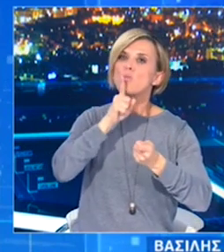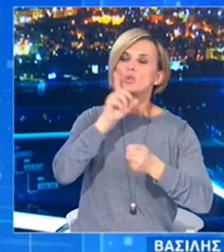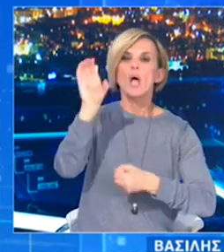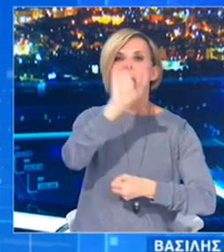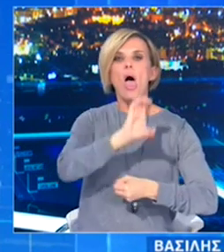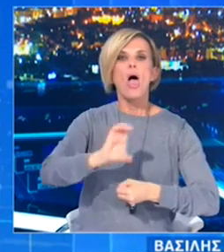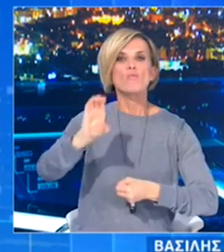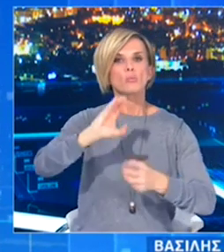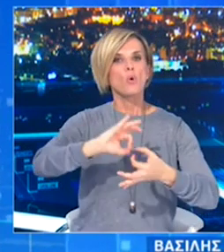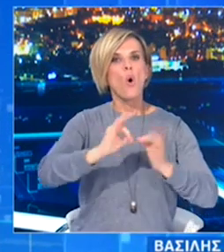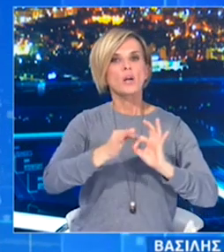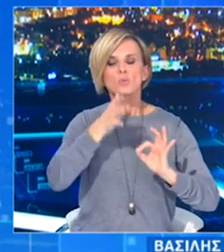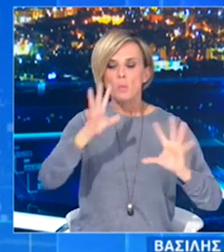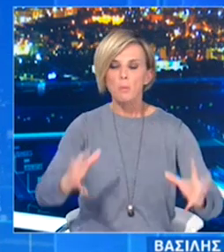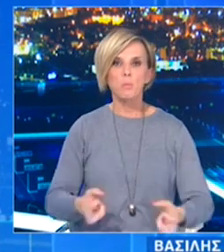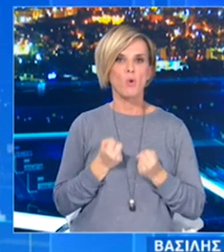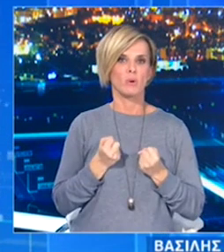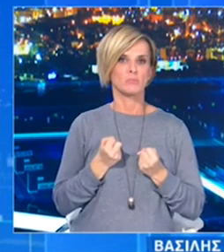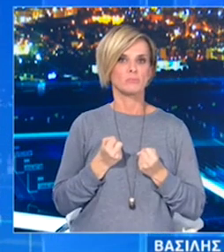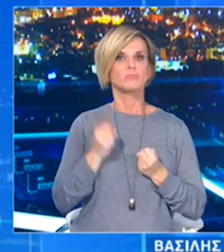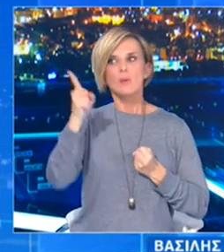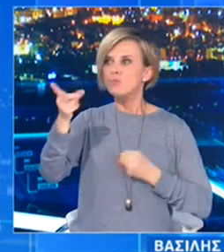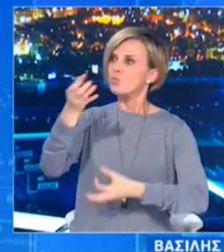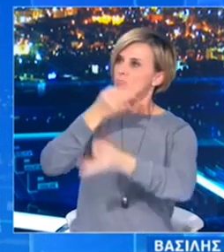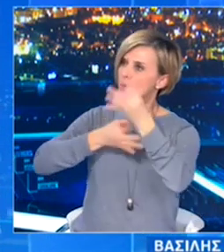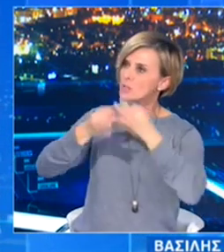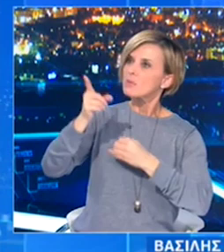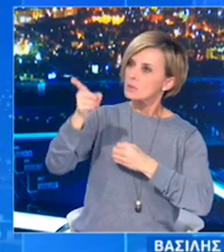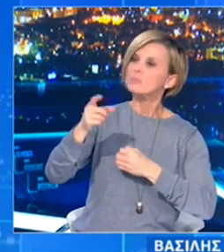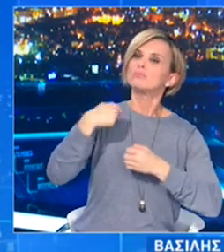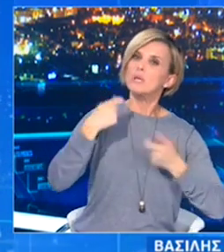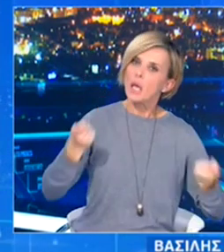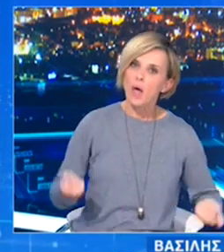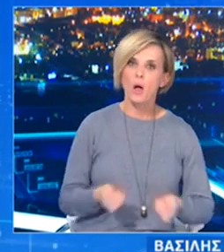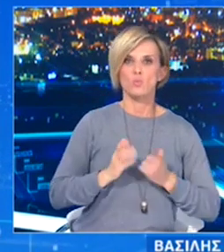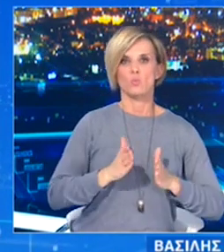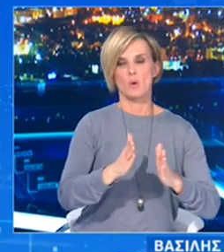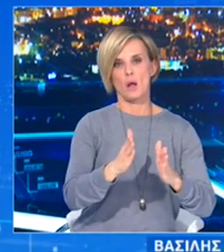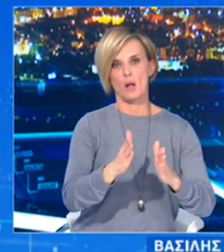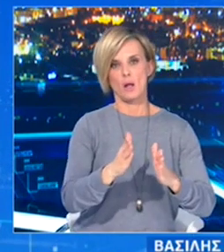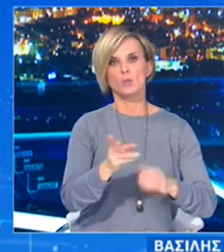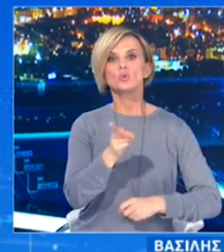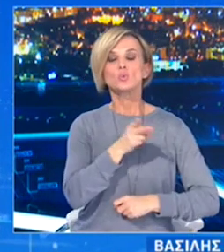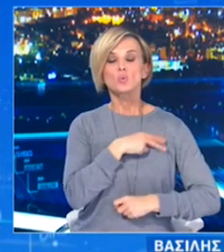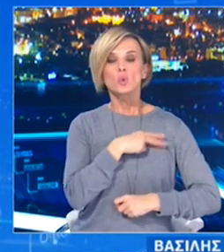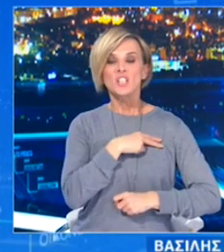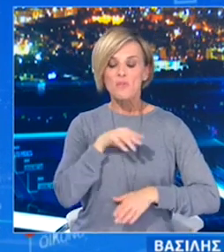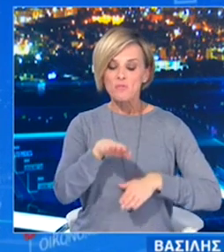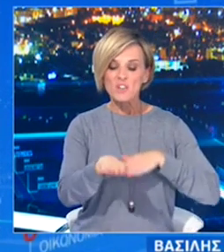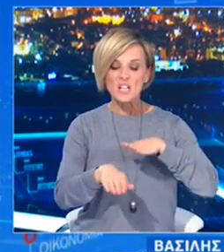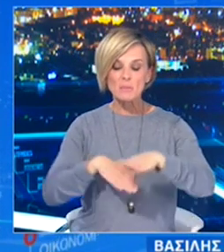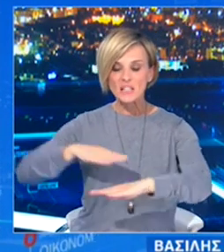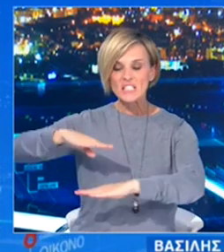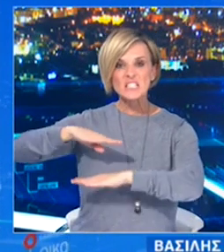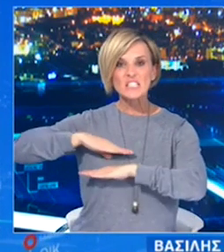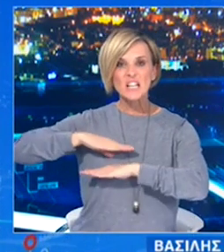Πρόληψης Λιμόξεων, ECDC και άλλοι διεθνείς οργανισμοί και βέβαια αυτή η στρατηγική έχει να κάνει